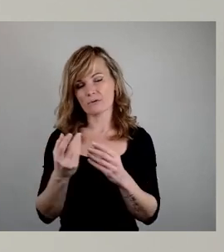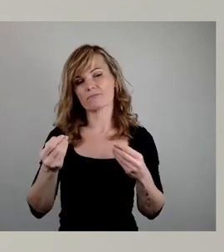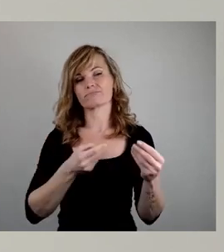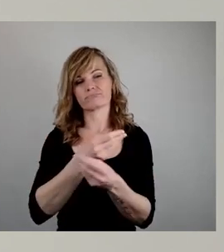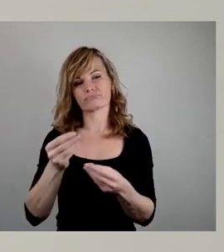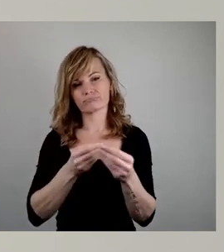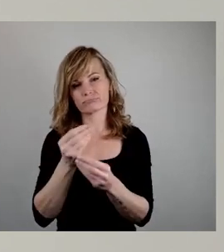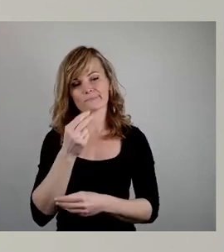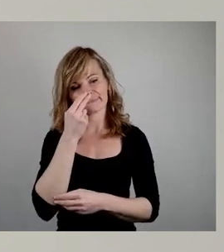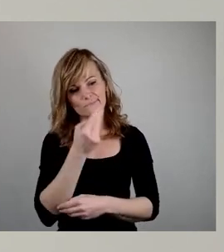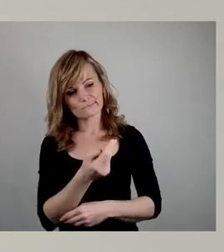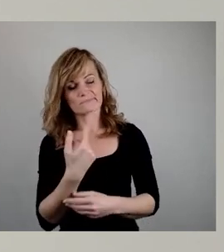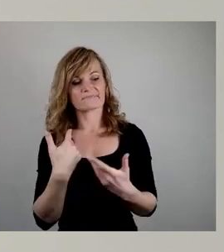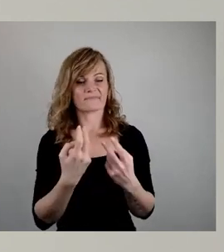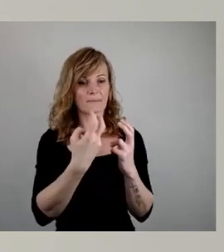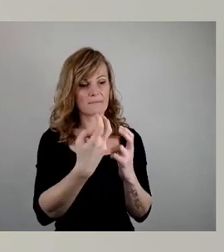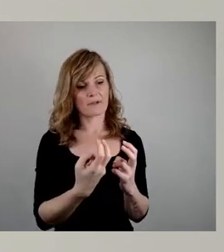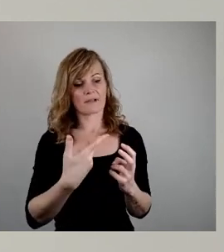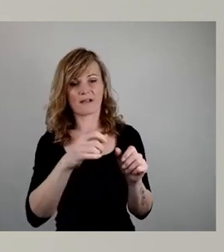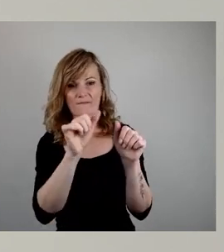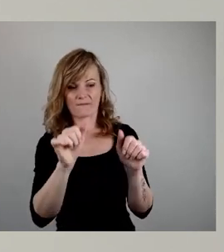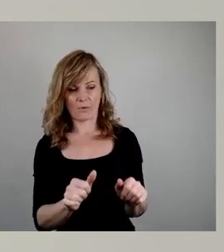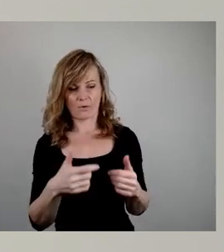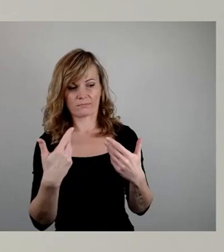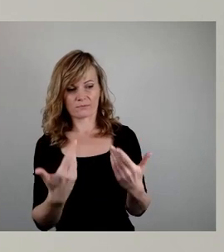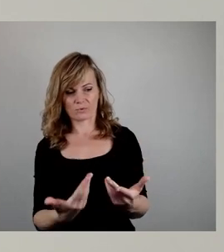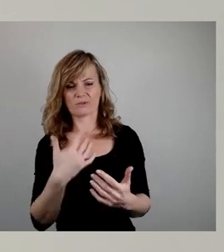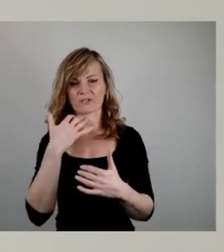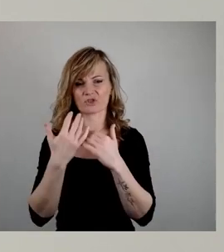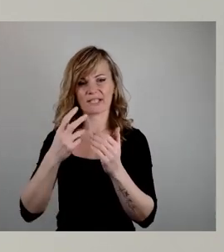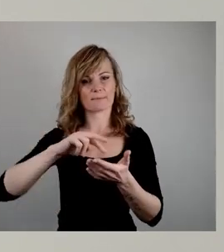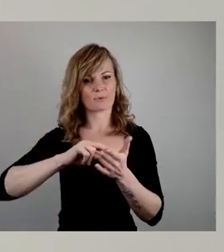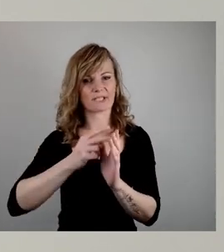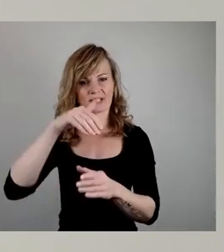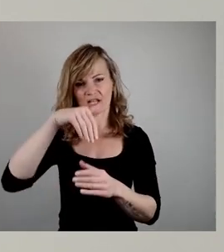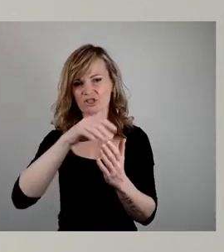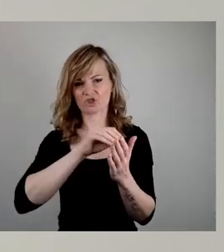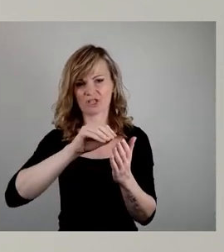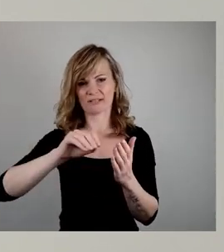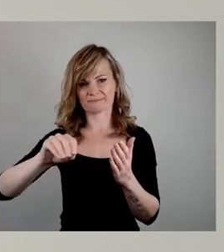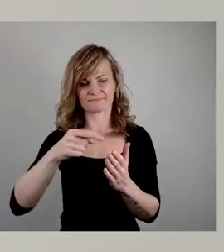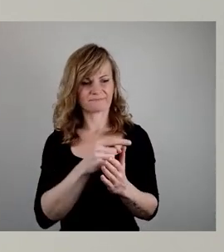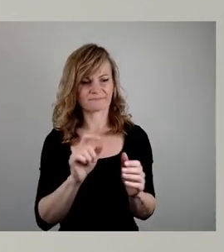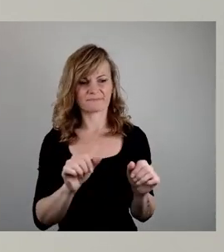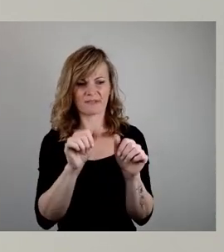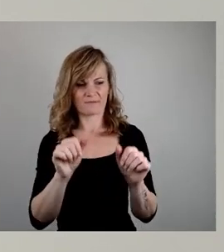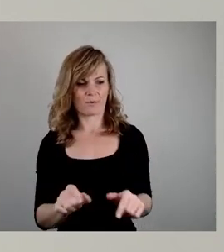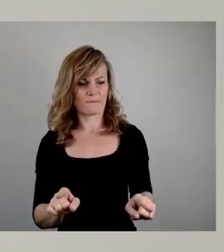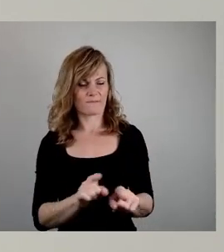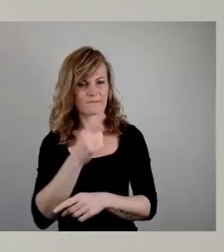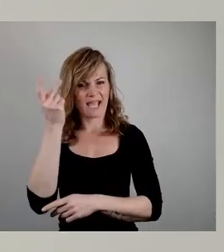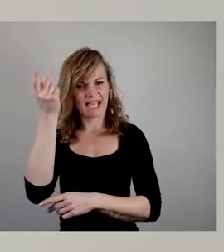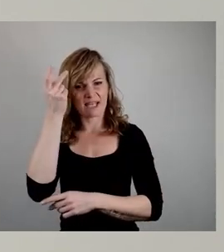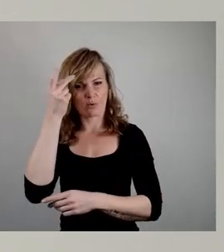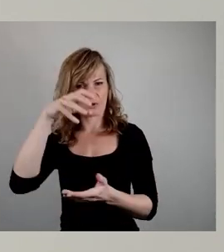in ihrer derzeitigen Form und deren geschichtspolitische Inschrift keine geeignete Form für eine Erinnerungsstelle sei.